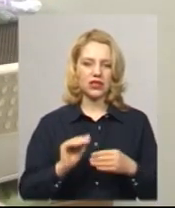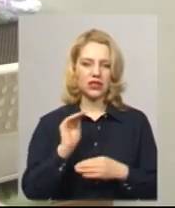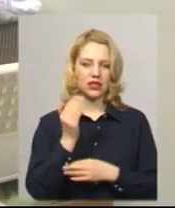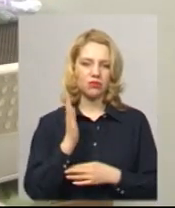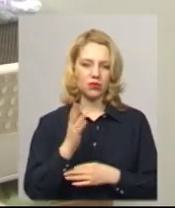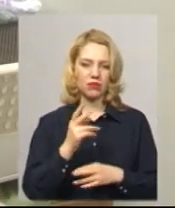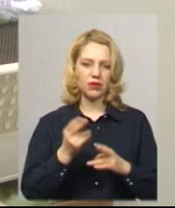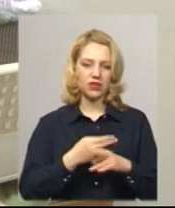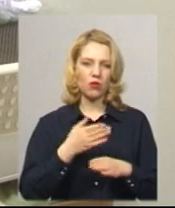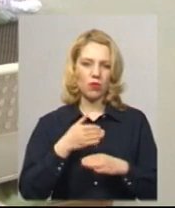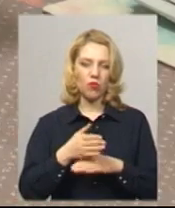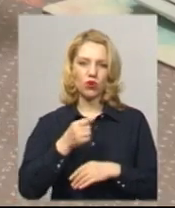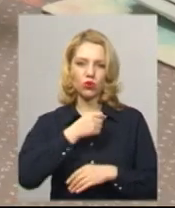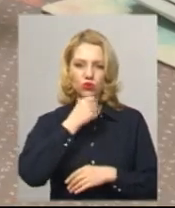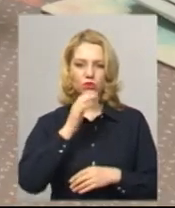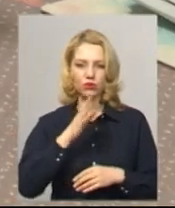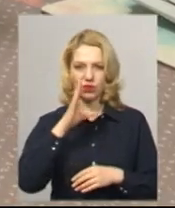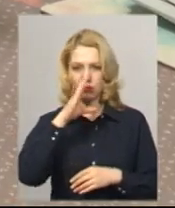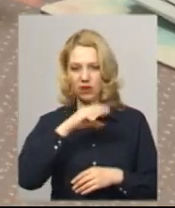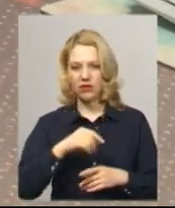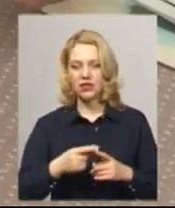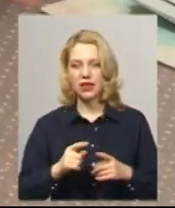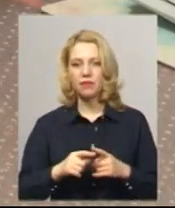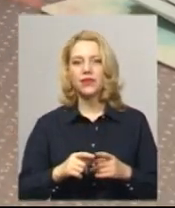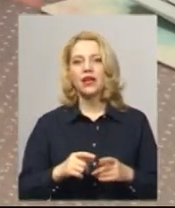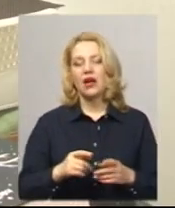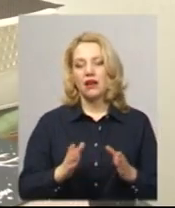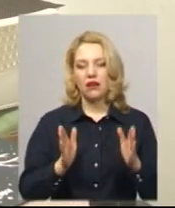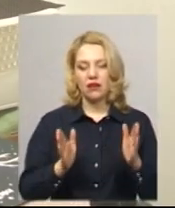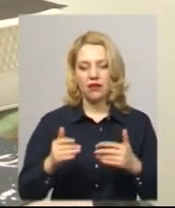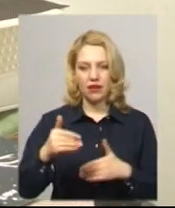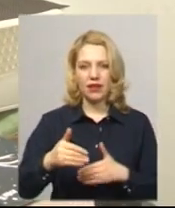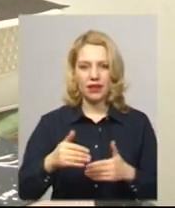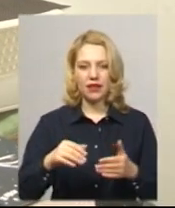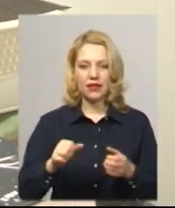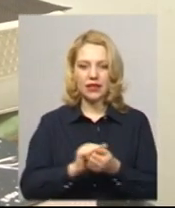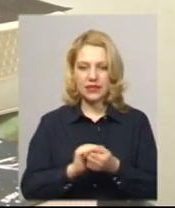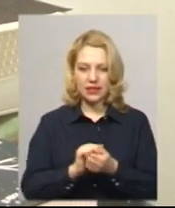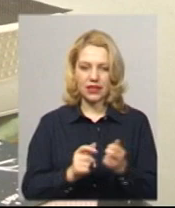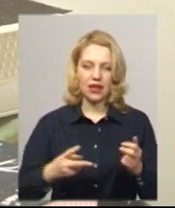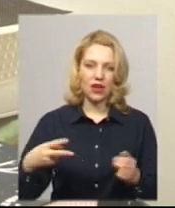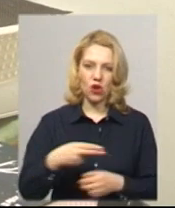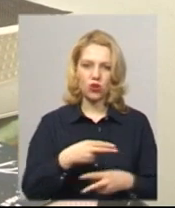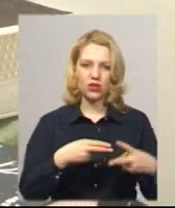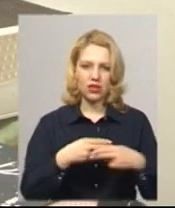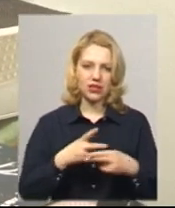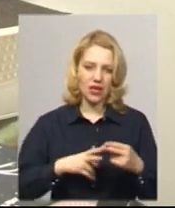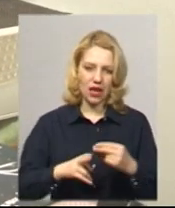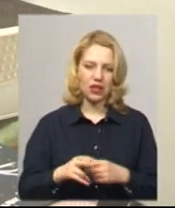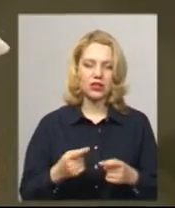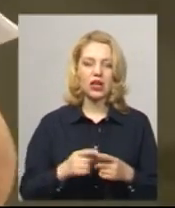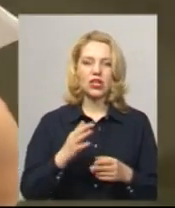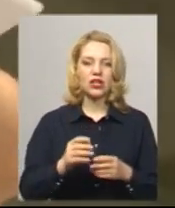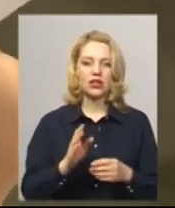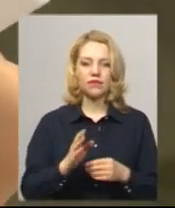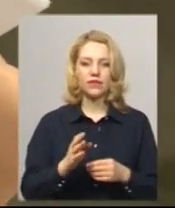навіть без допомоги дорослих може справитись. Листки паперу Світлана розрізає на рівні шматки – майбутні сторінки блокнотика. Чим більше сторінок, тим товщий буде